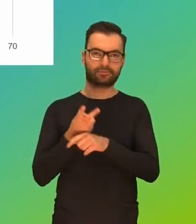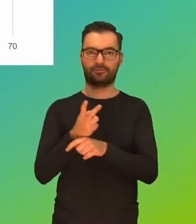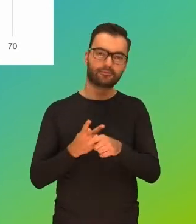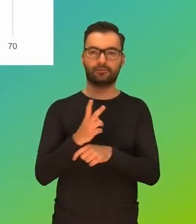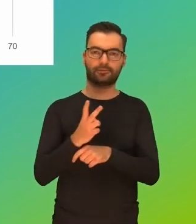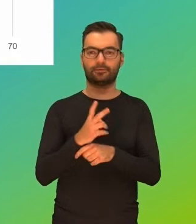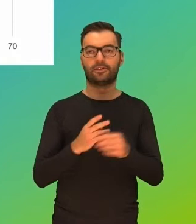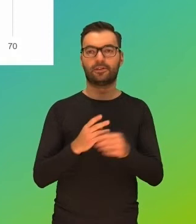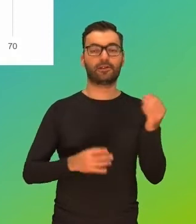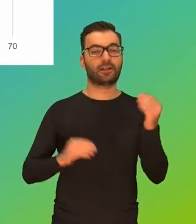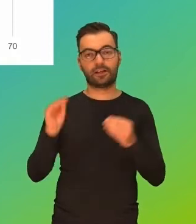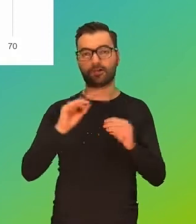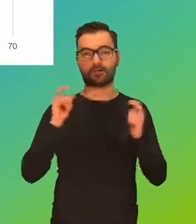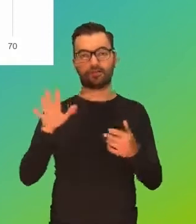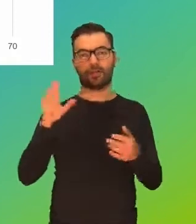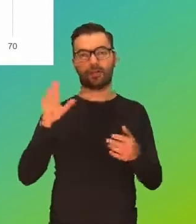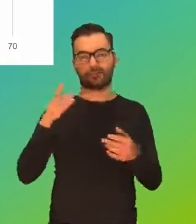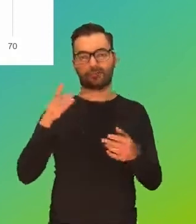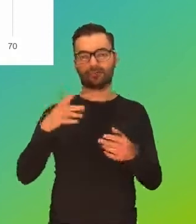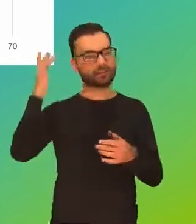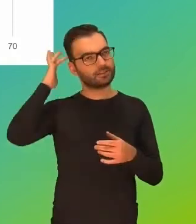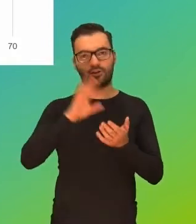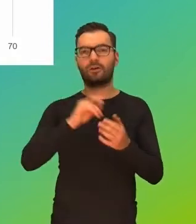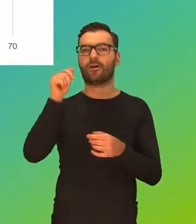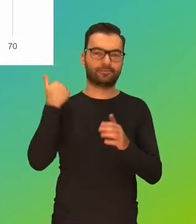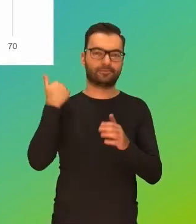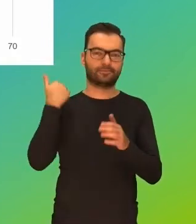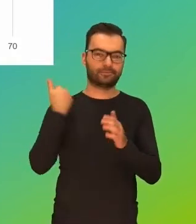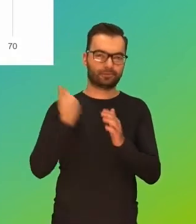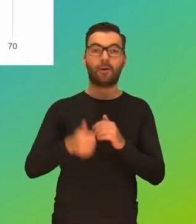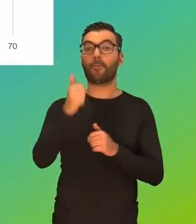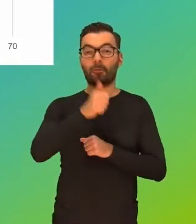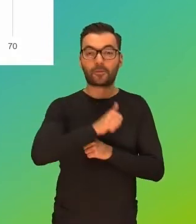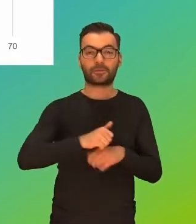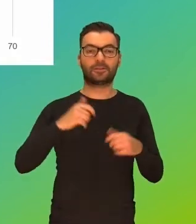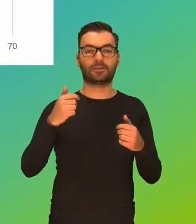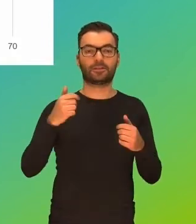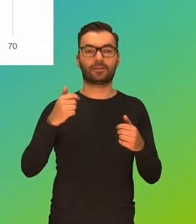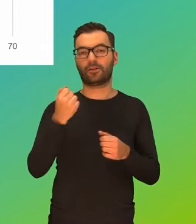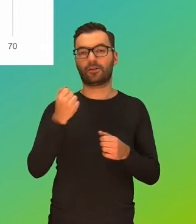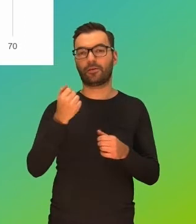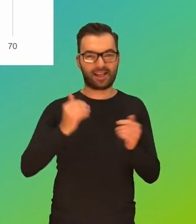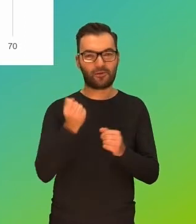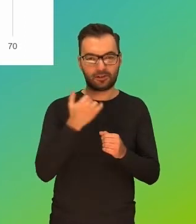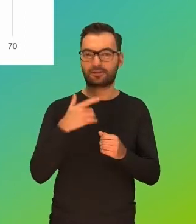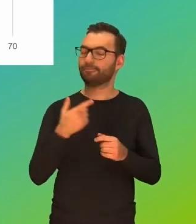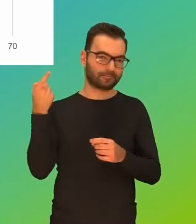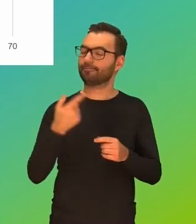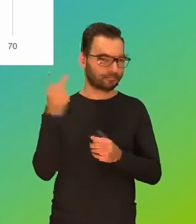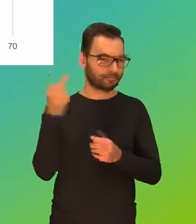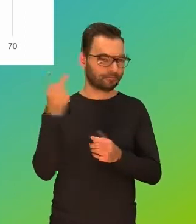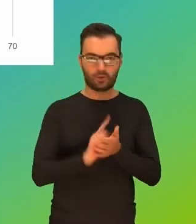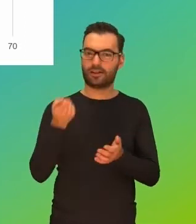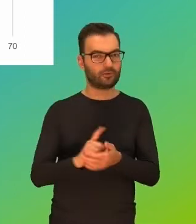Co więcej, mają za sobą doświadczenie porażki. Próbowali korzystać mniej i to się nie